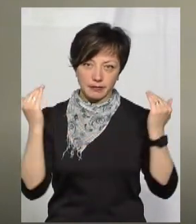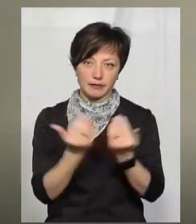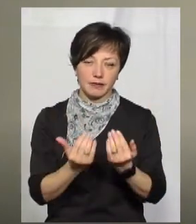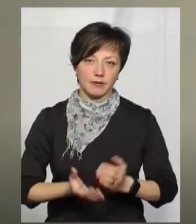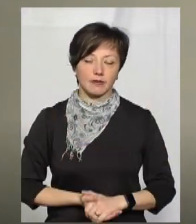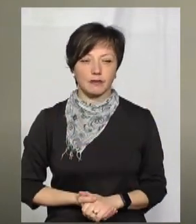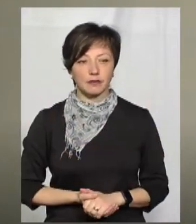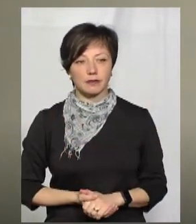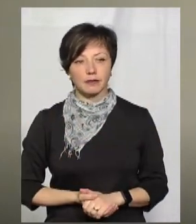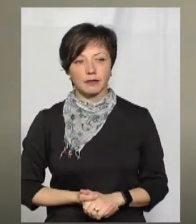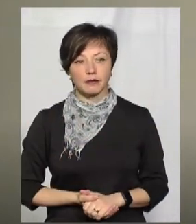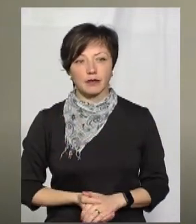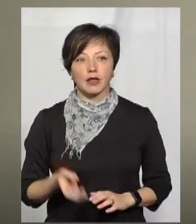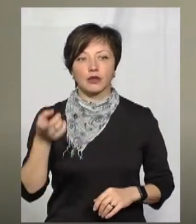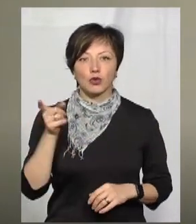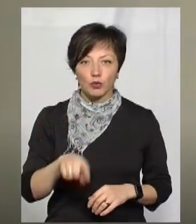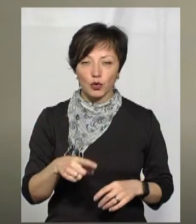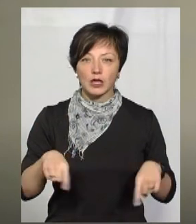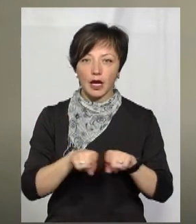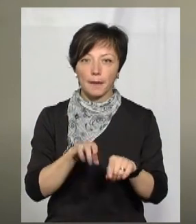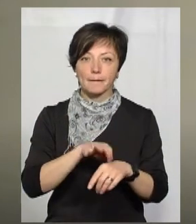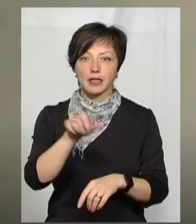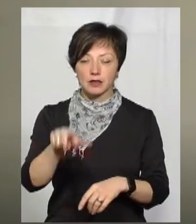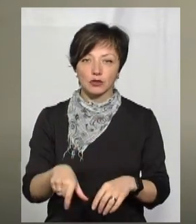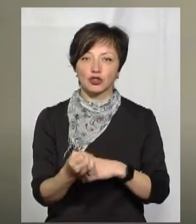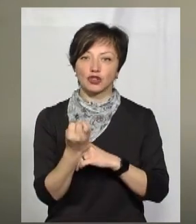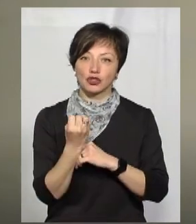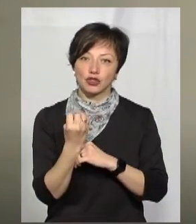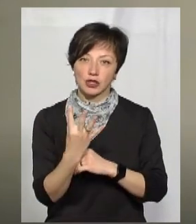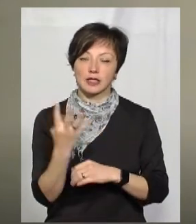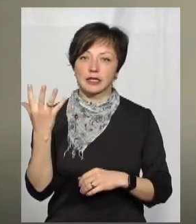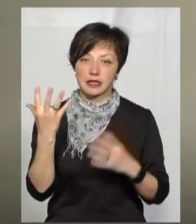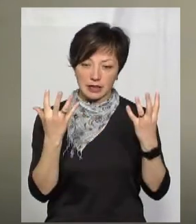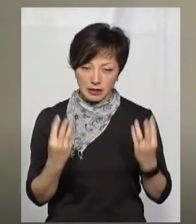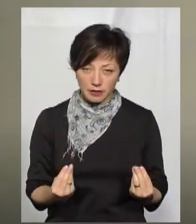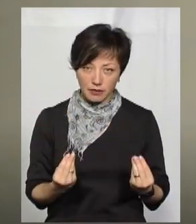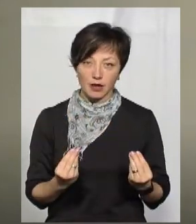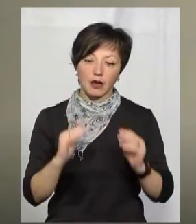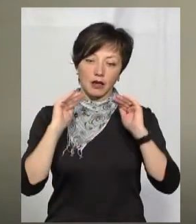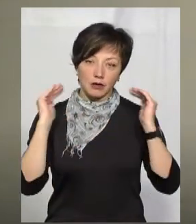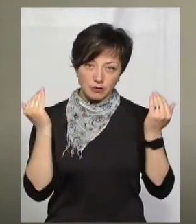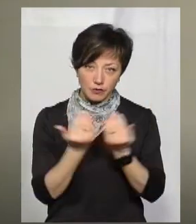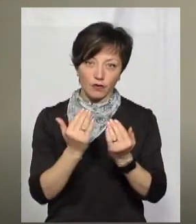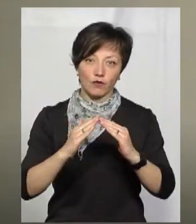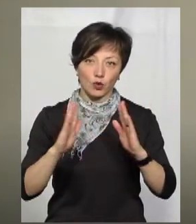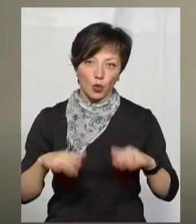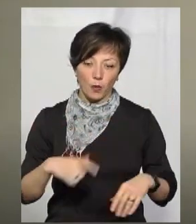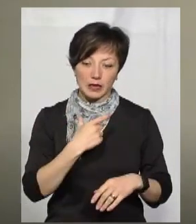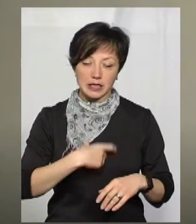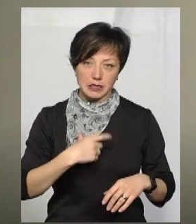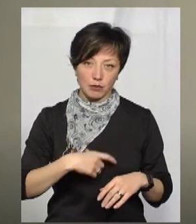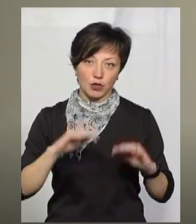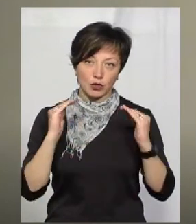людей. Тому такий пацієнт повинен 14 днів перебувати вдома, на